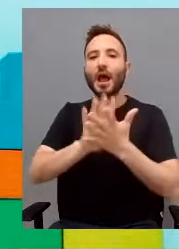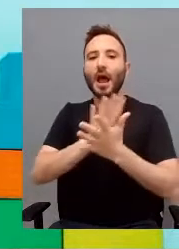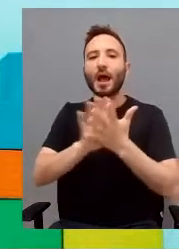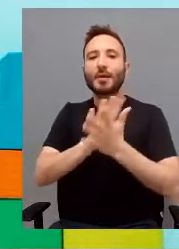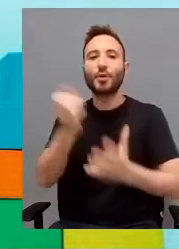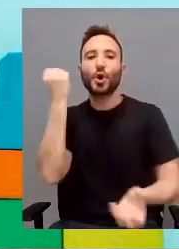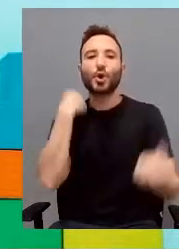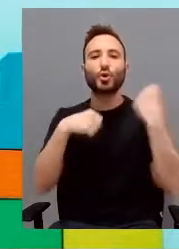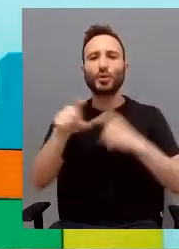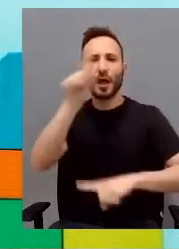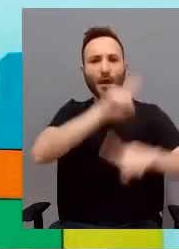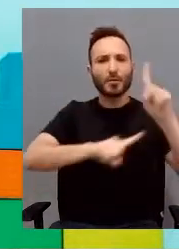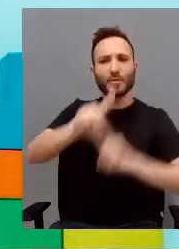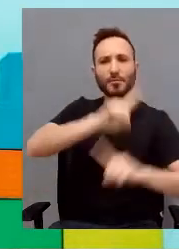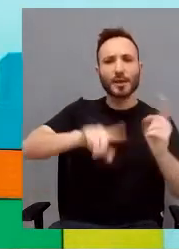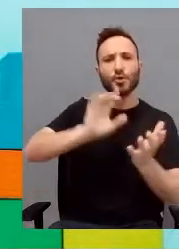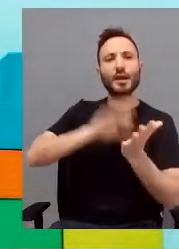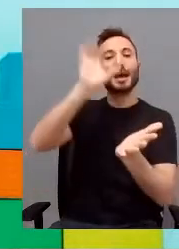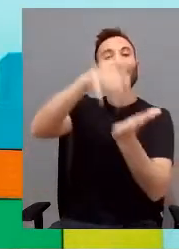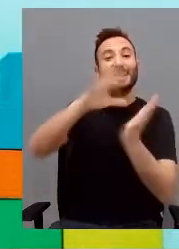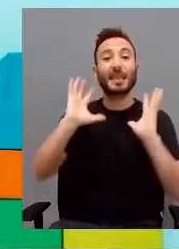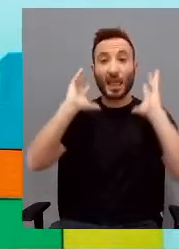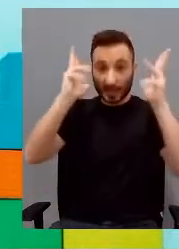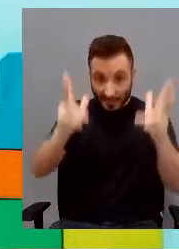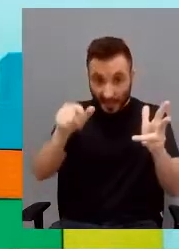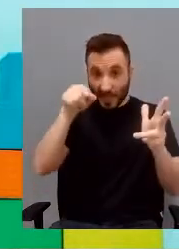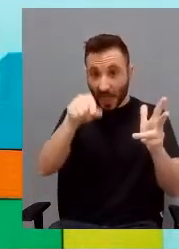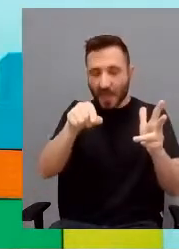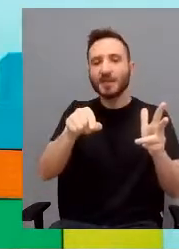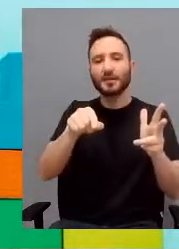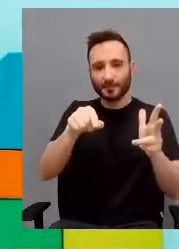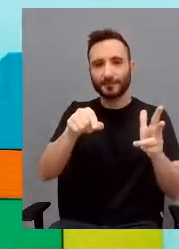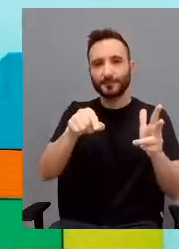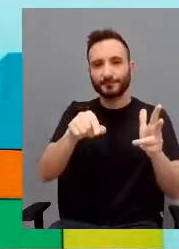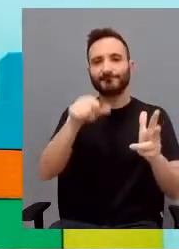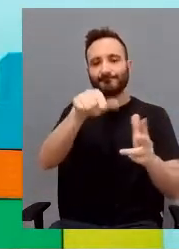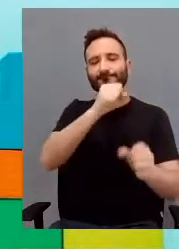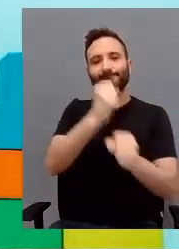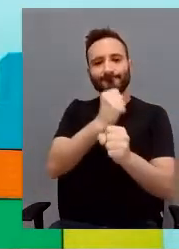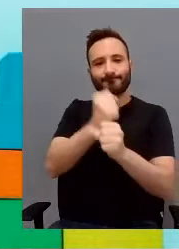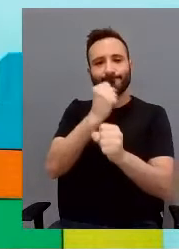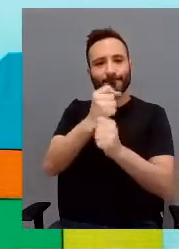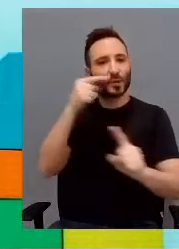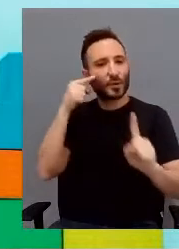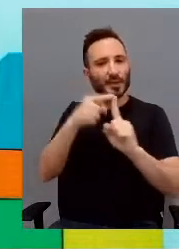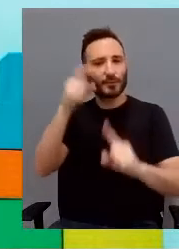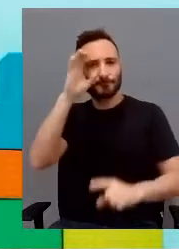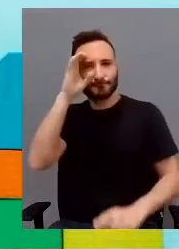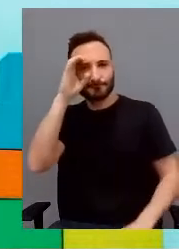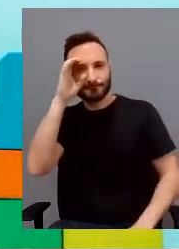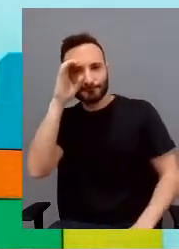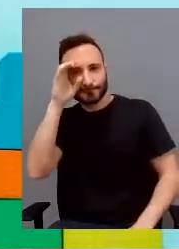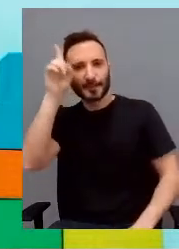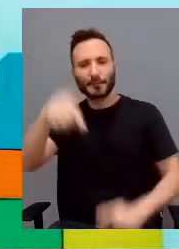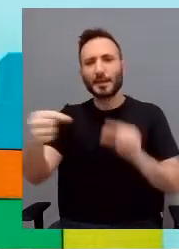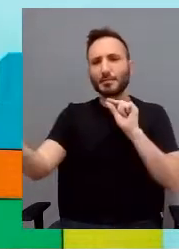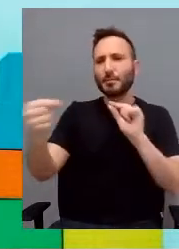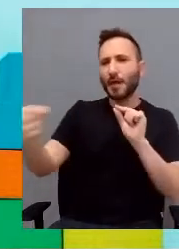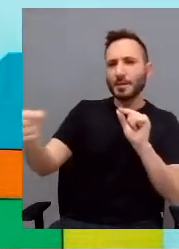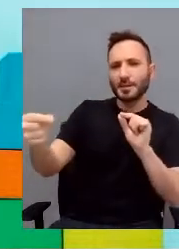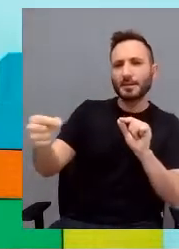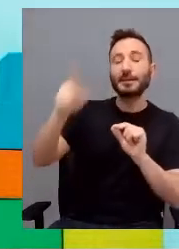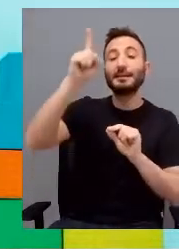problematiche in Caxina-Rossago, si trabaja a través di observazione, di debate e si